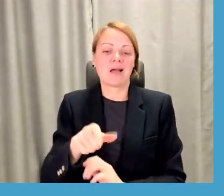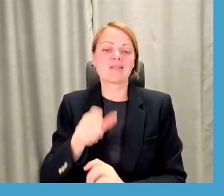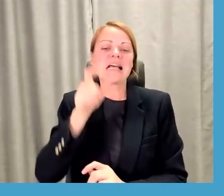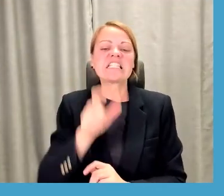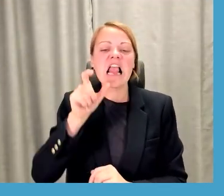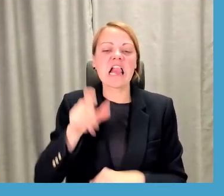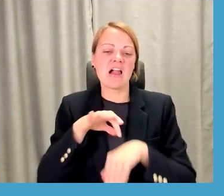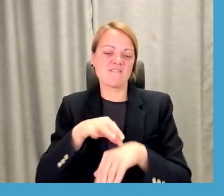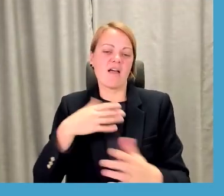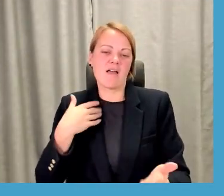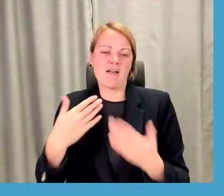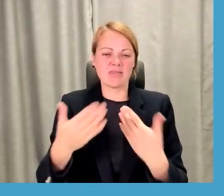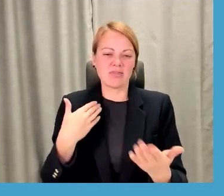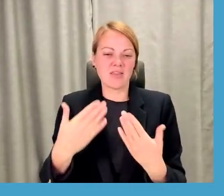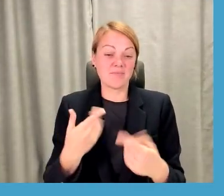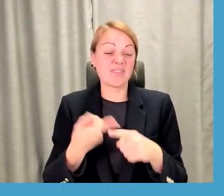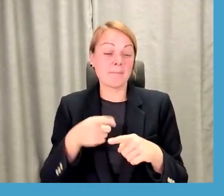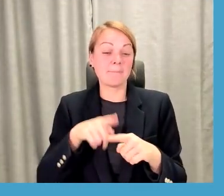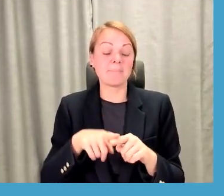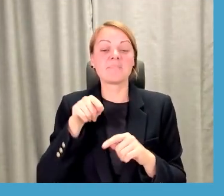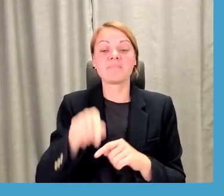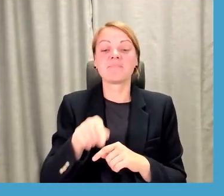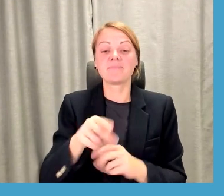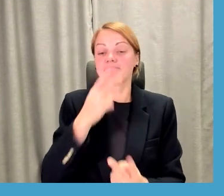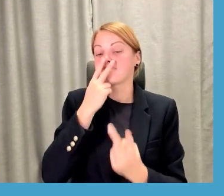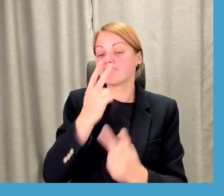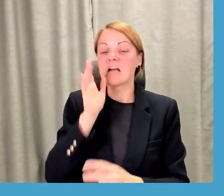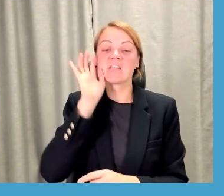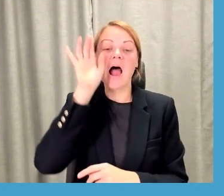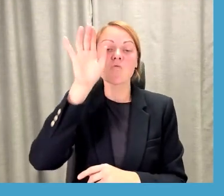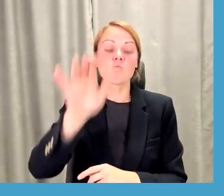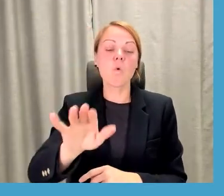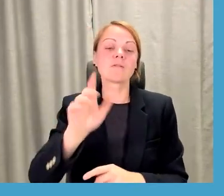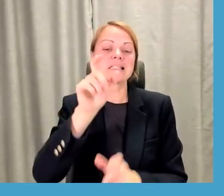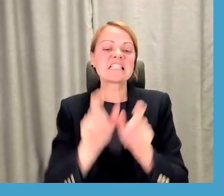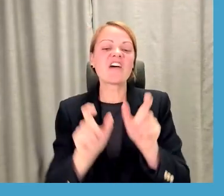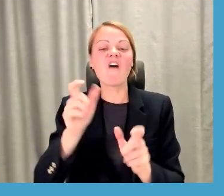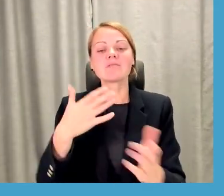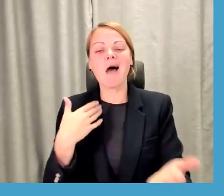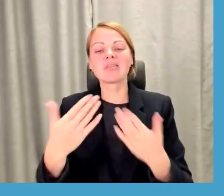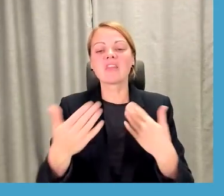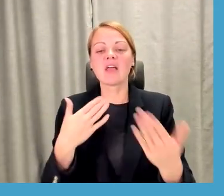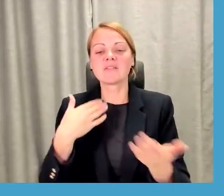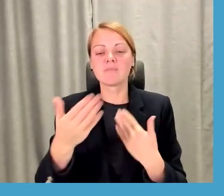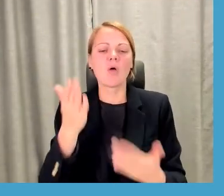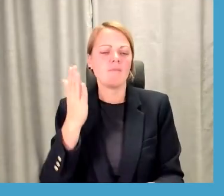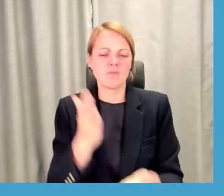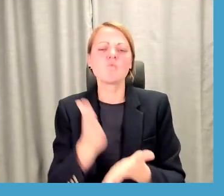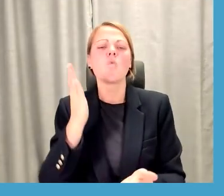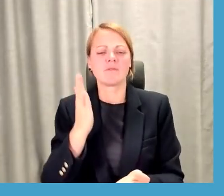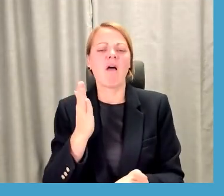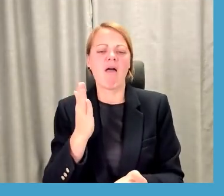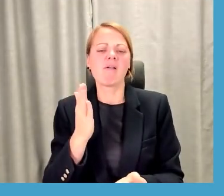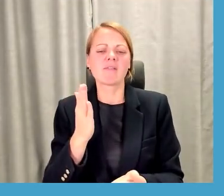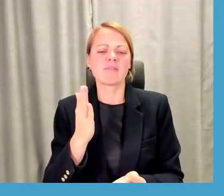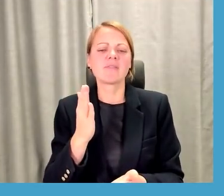satiecības, un, līdz ar to, raugoties uz nākotni, cilvēciskā satiecības pilnīgi noteikti un spēja